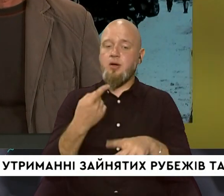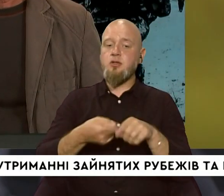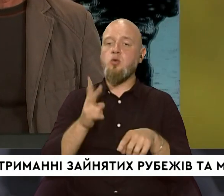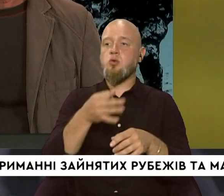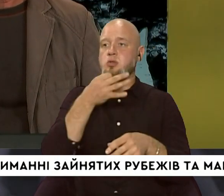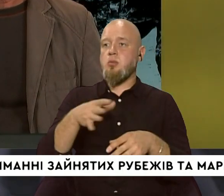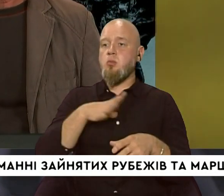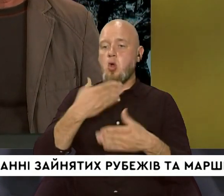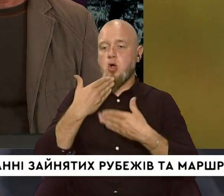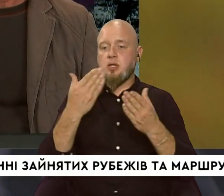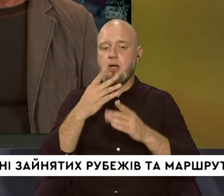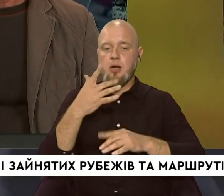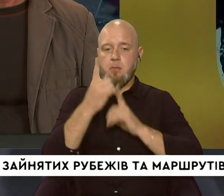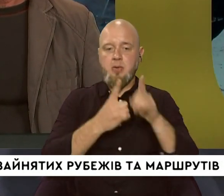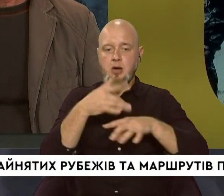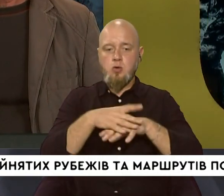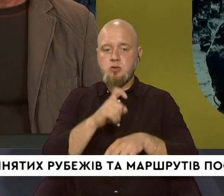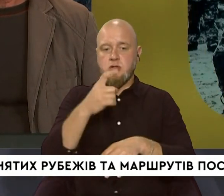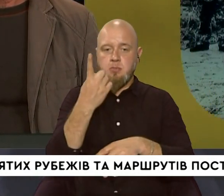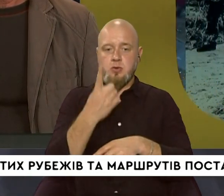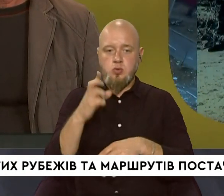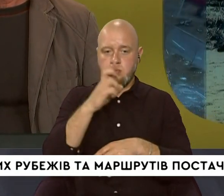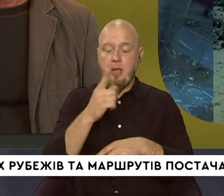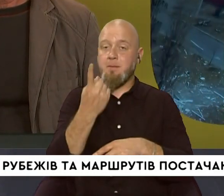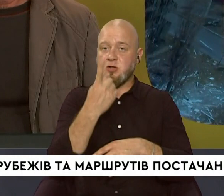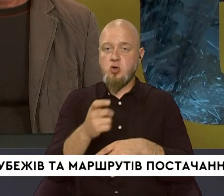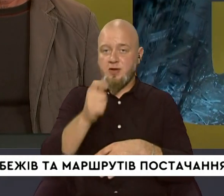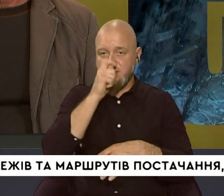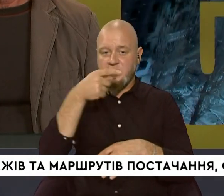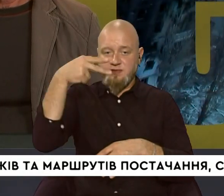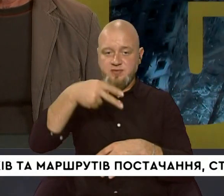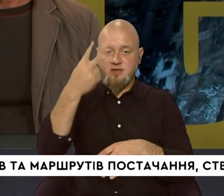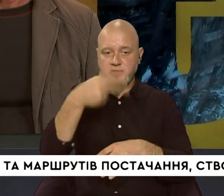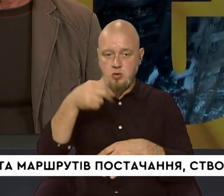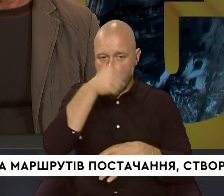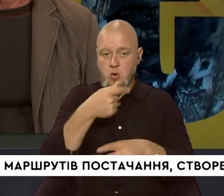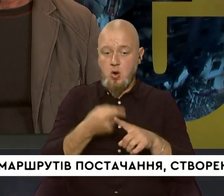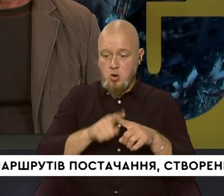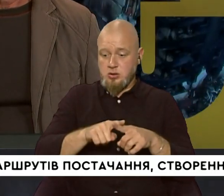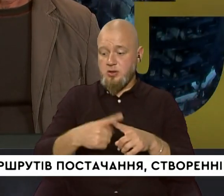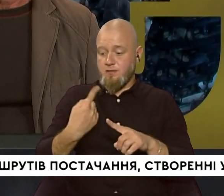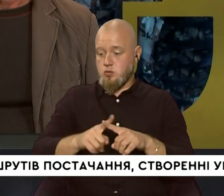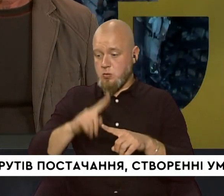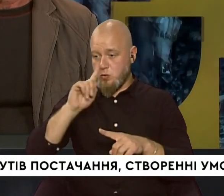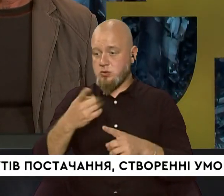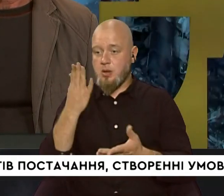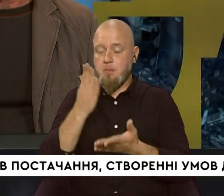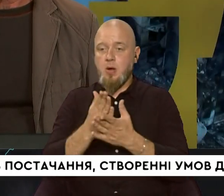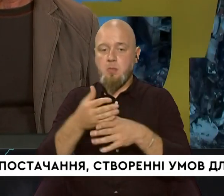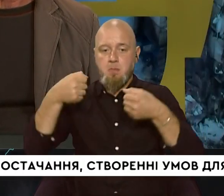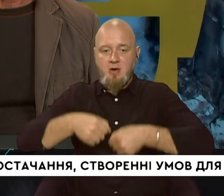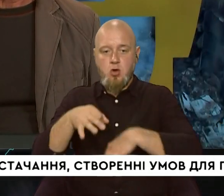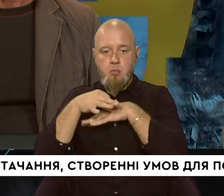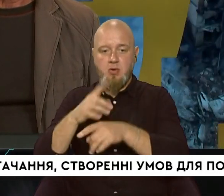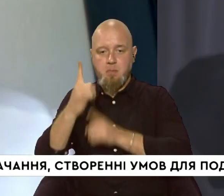кому, скажімо, було останнє перерахунок з 1 квітня 2020 року, бо ті в цьому році мають право на проведення перерахунку.